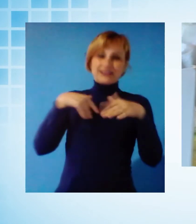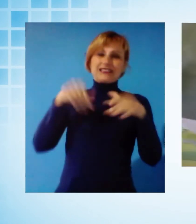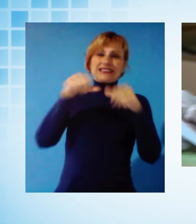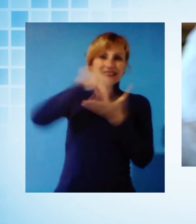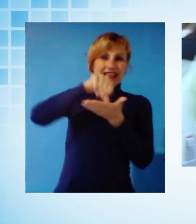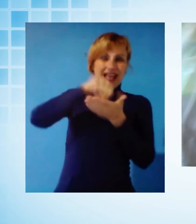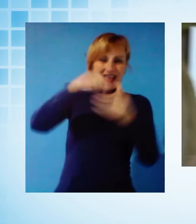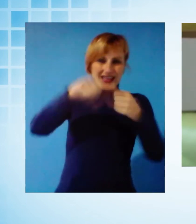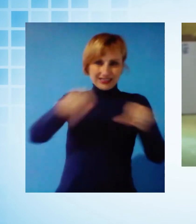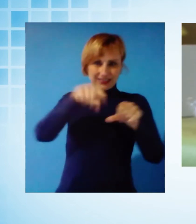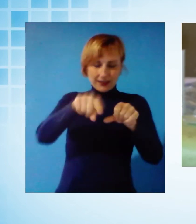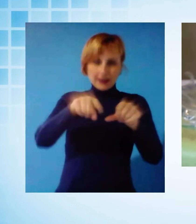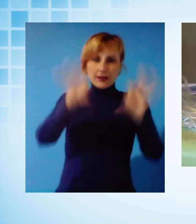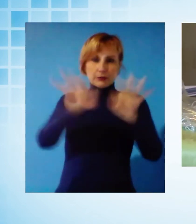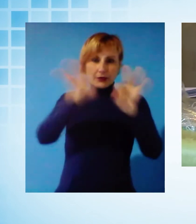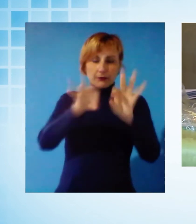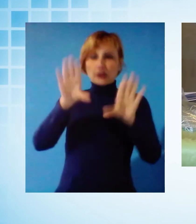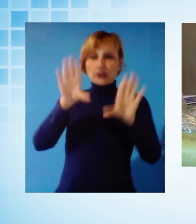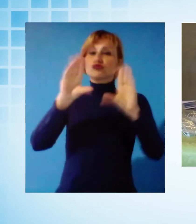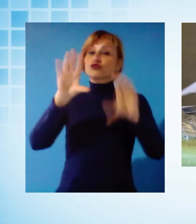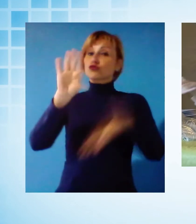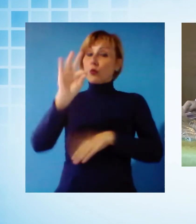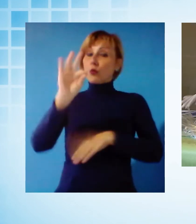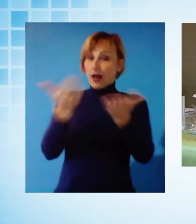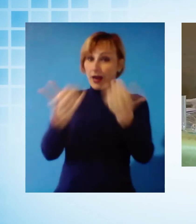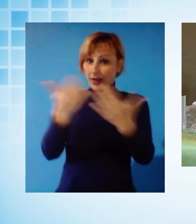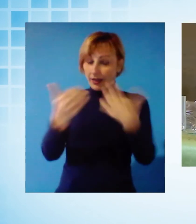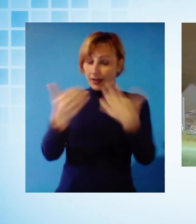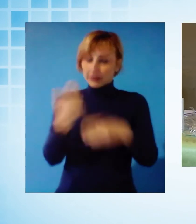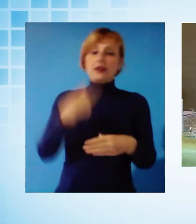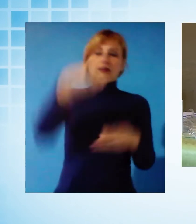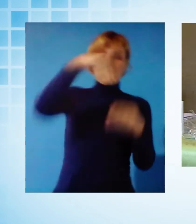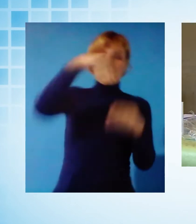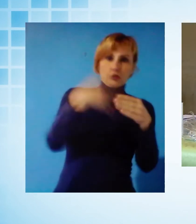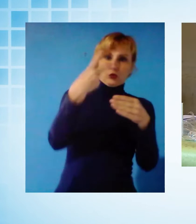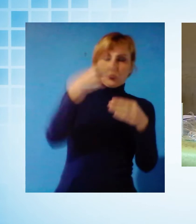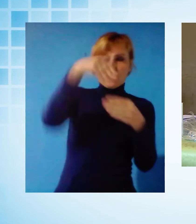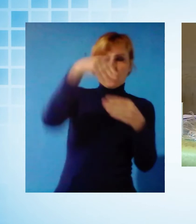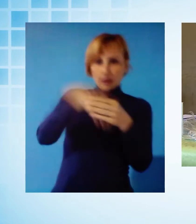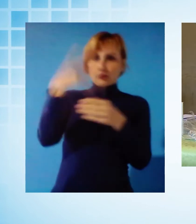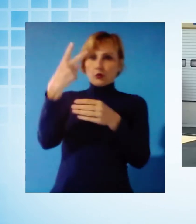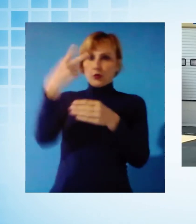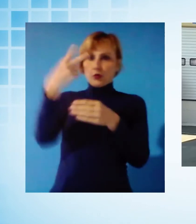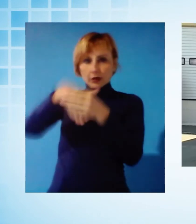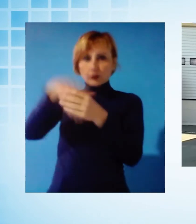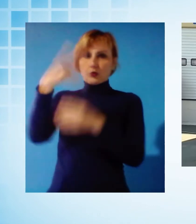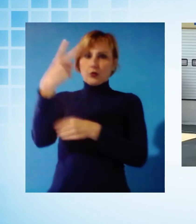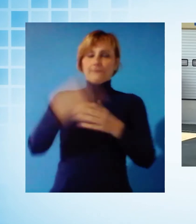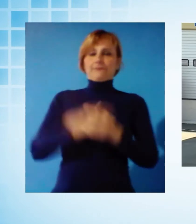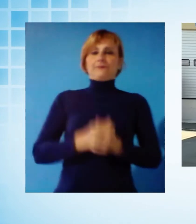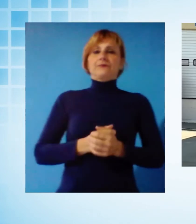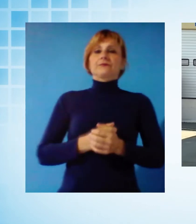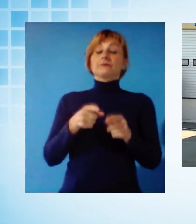che sta preparando le buste contenenti due mascherine e le relative istruzioni. Dunque, in questa fase stiamo procedendo allo